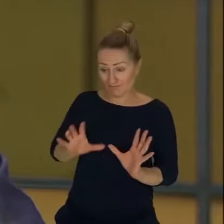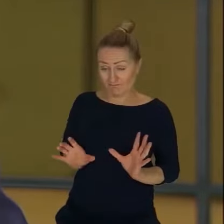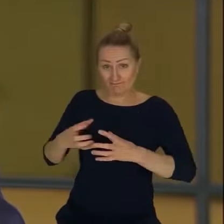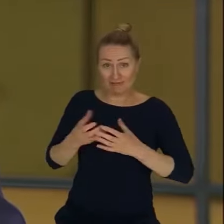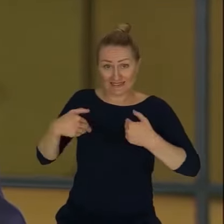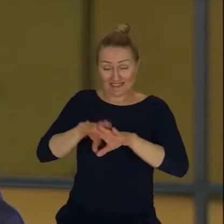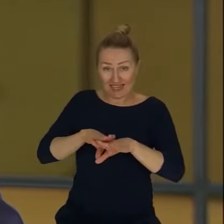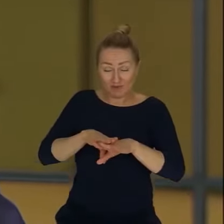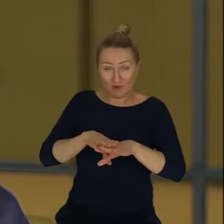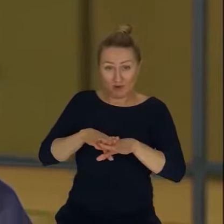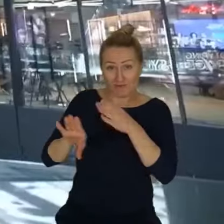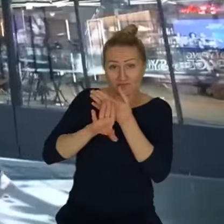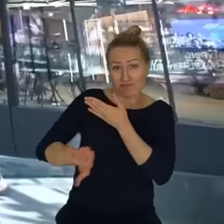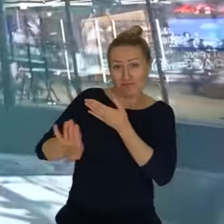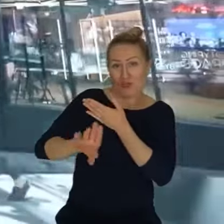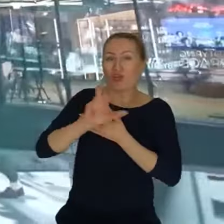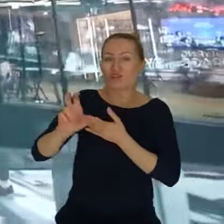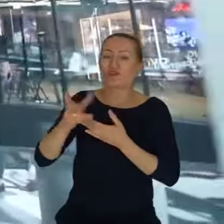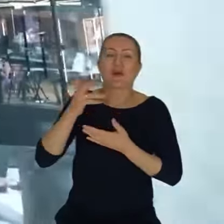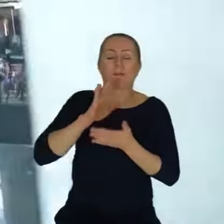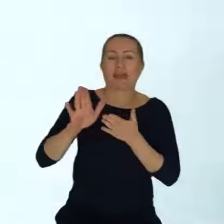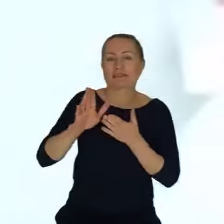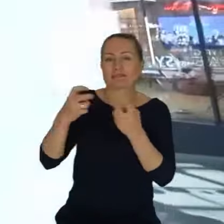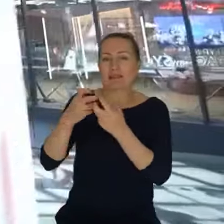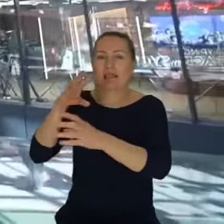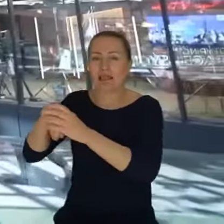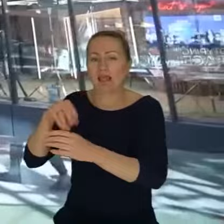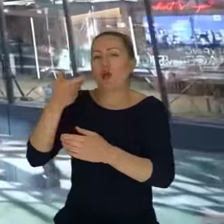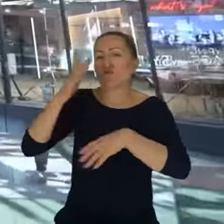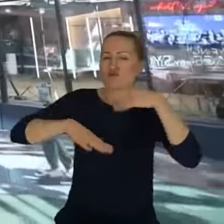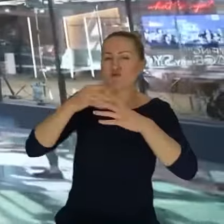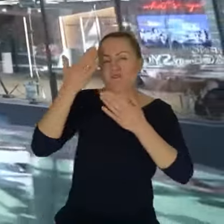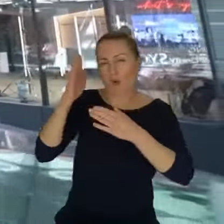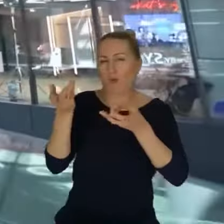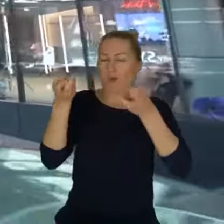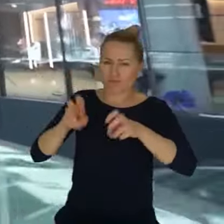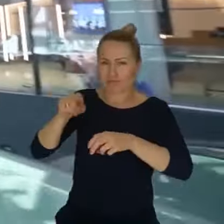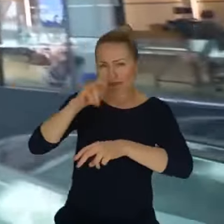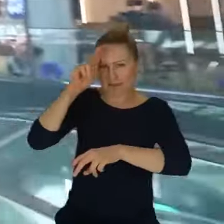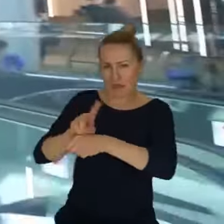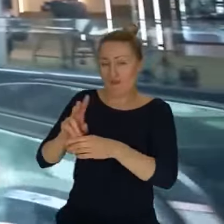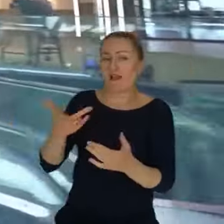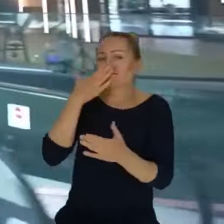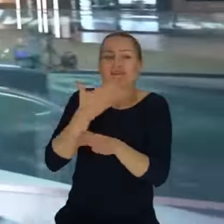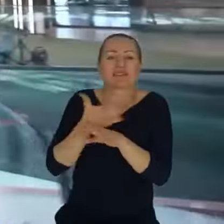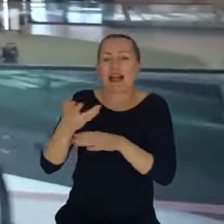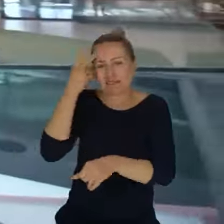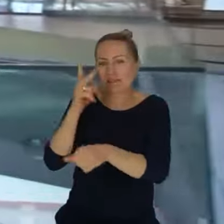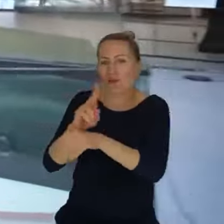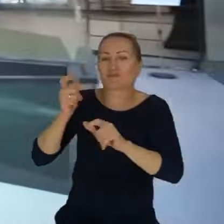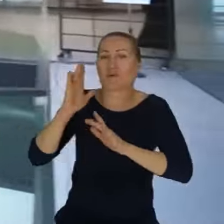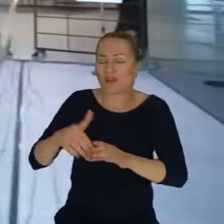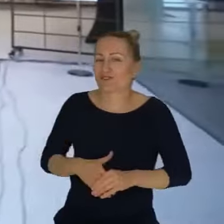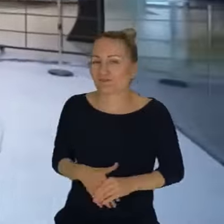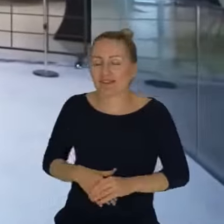nie budować bańki w świecie online'owym i budować to zaufanie. Co dalej z zaufaniem? Zacznijmy od takiej konkluzji. Każdego z was proszę o